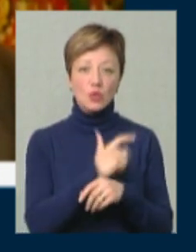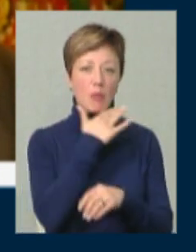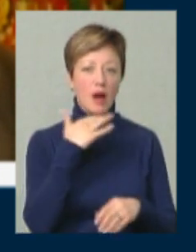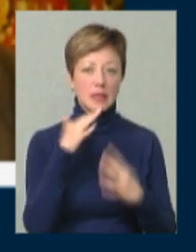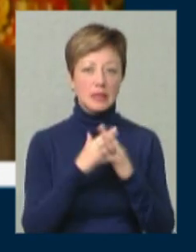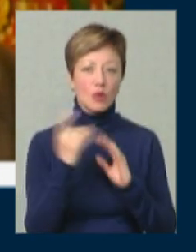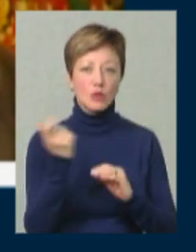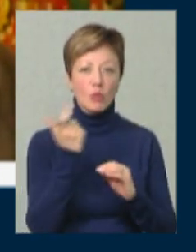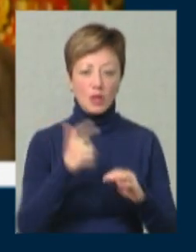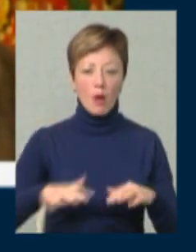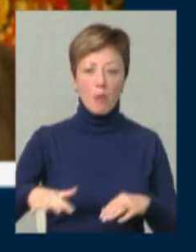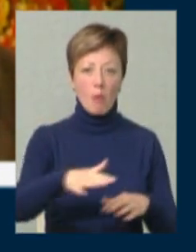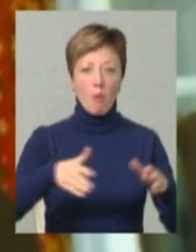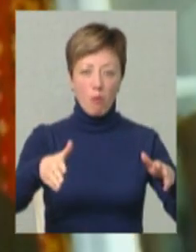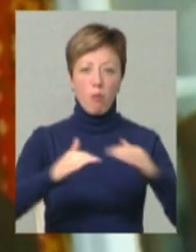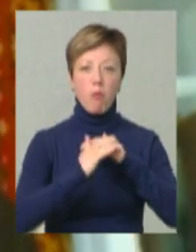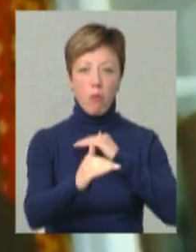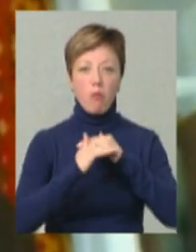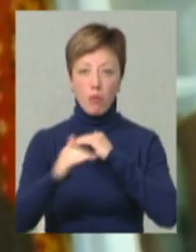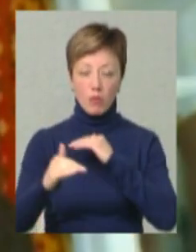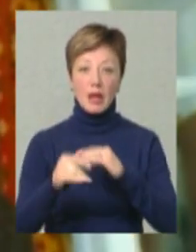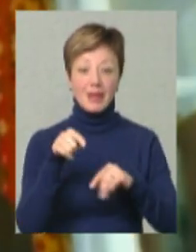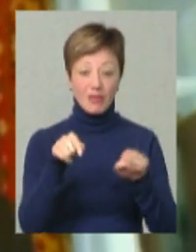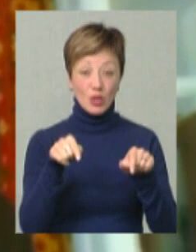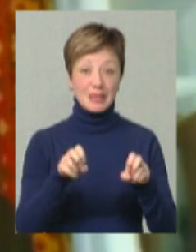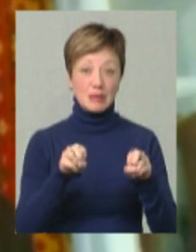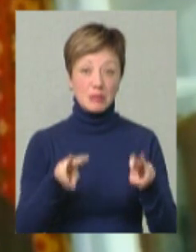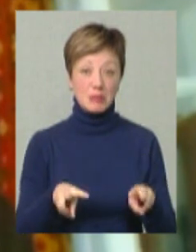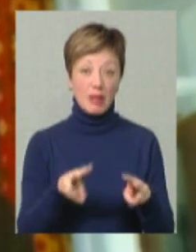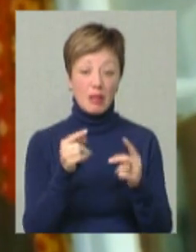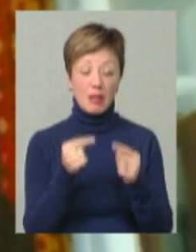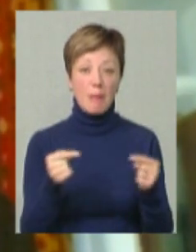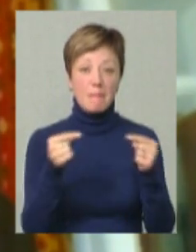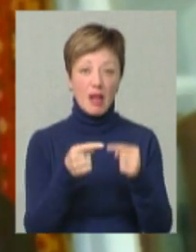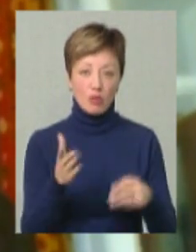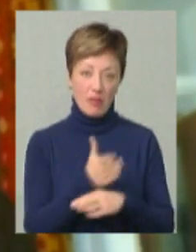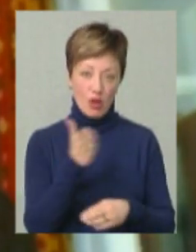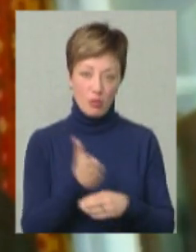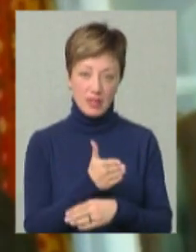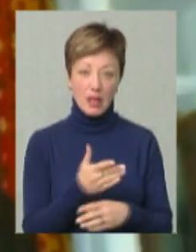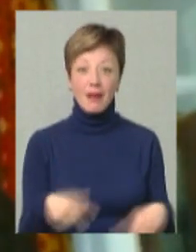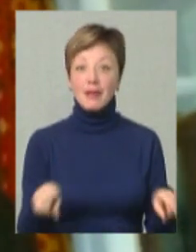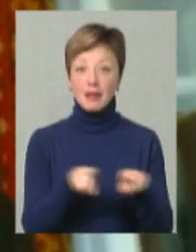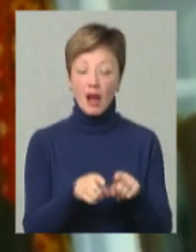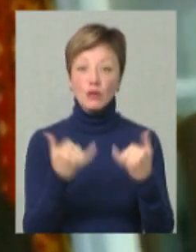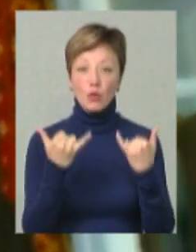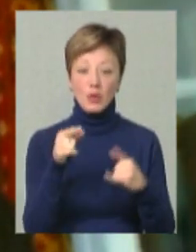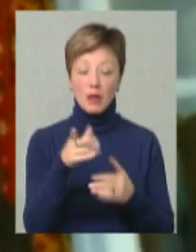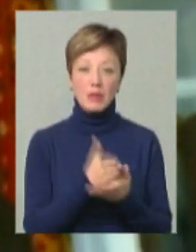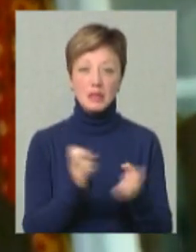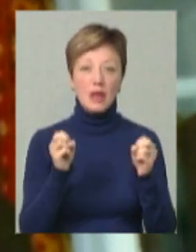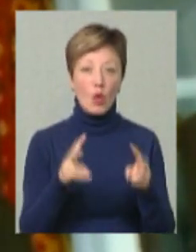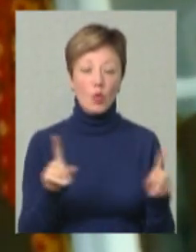сільськогосподарських угідь. І вони певним чином спеціалізовані на певному виробництві. Відтак, сьогодні там є